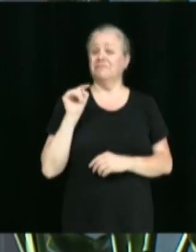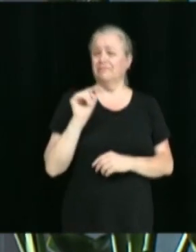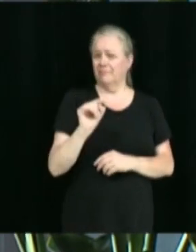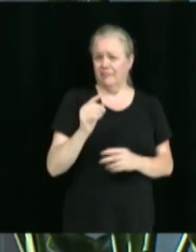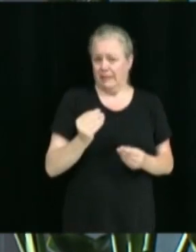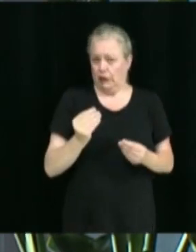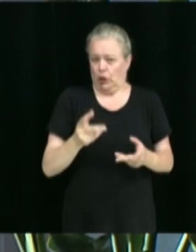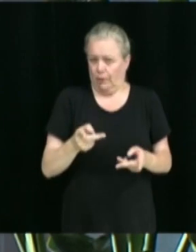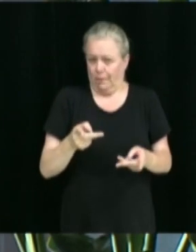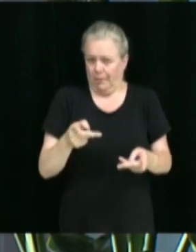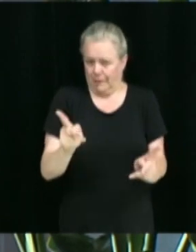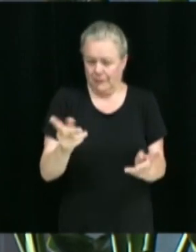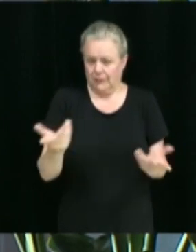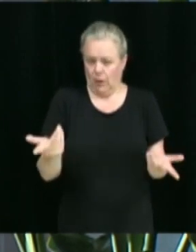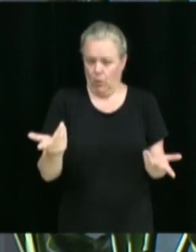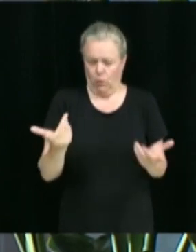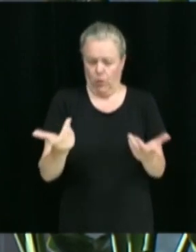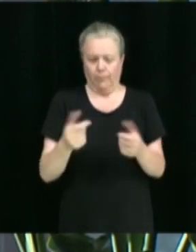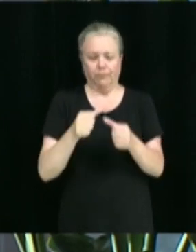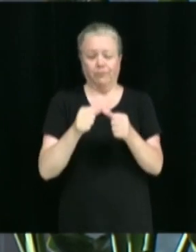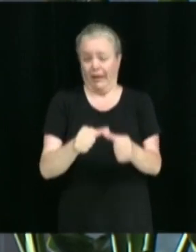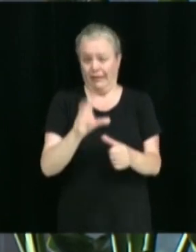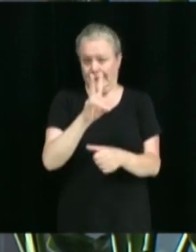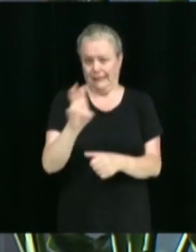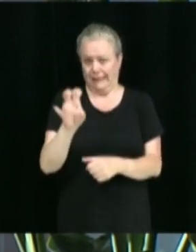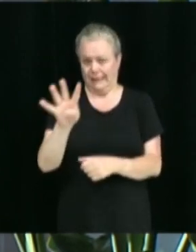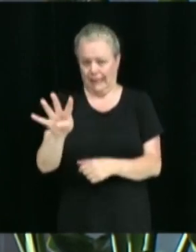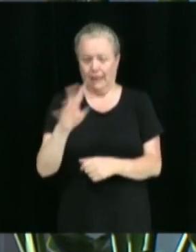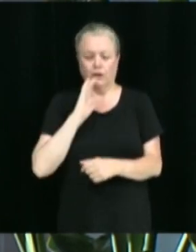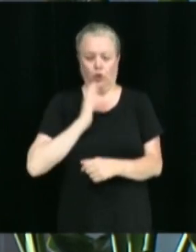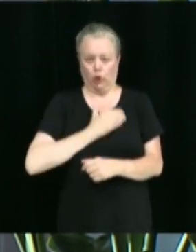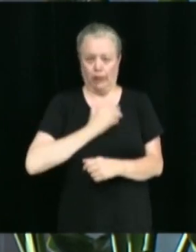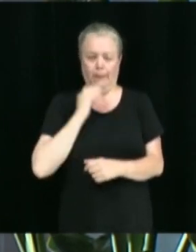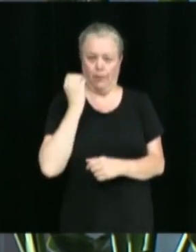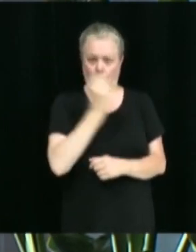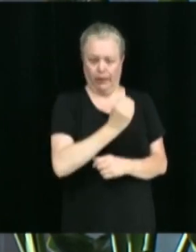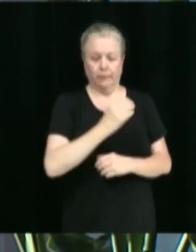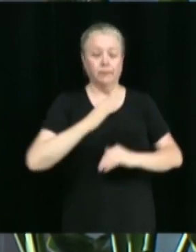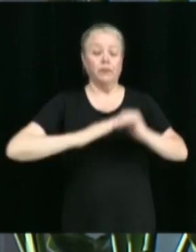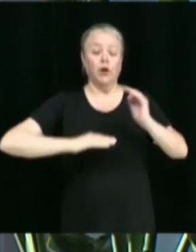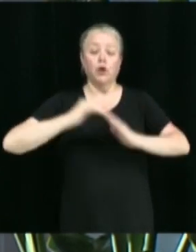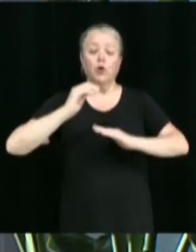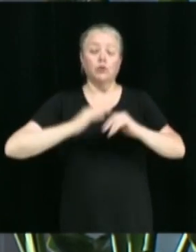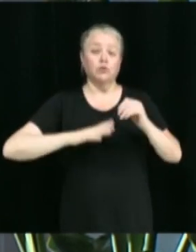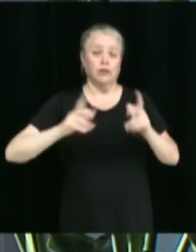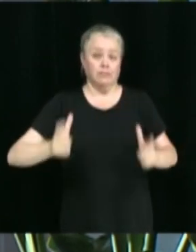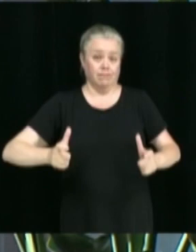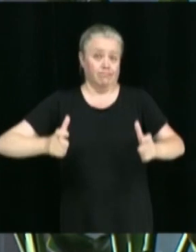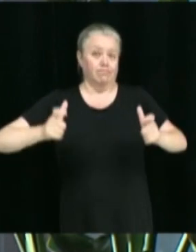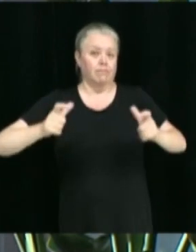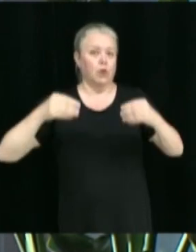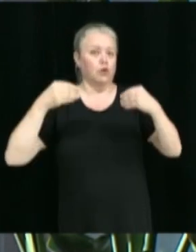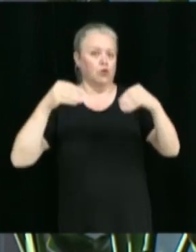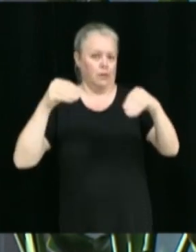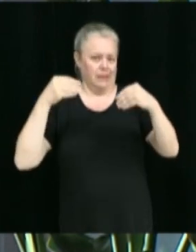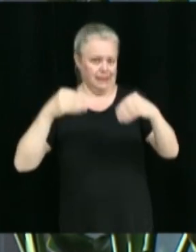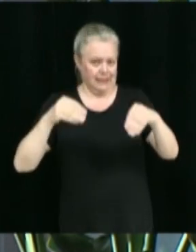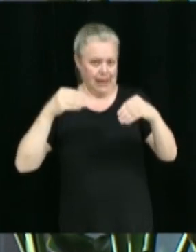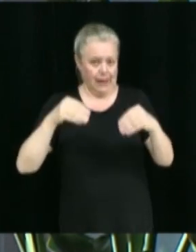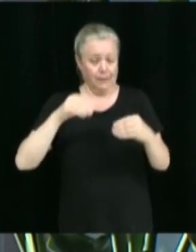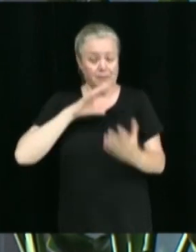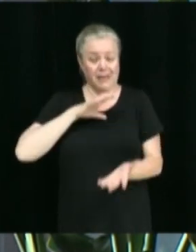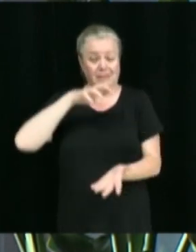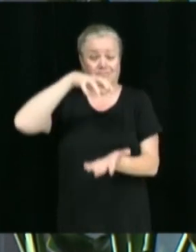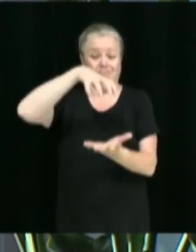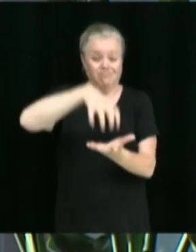'immeuble situé au 704 rue Notre-Dame-Ouest, la construction d'un bâtiment commercial dont l'implantation du bâtiment et des aires de